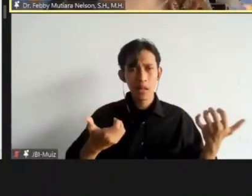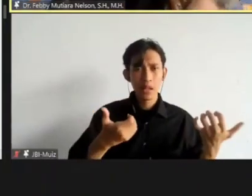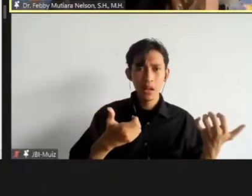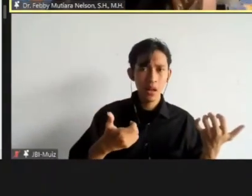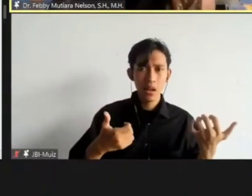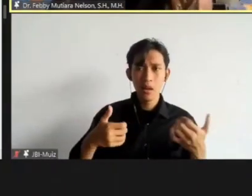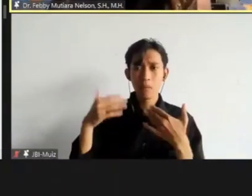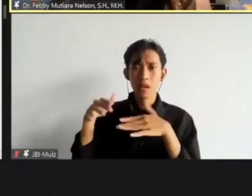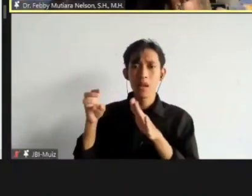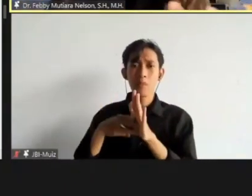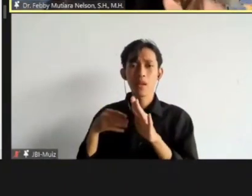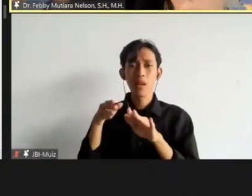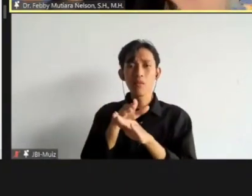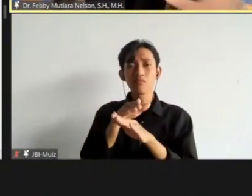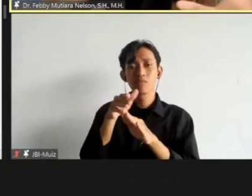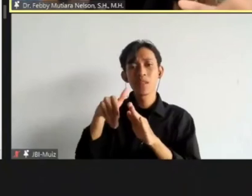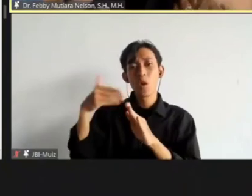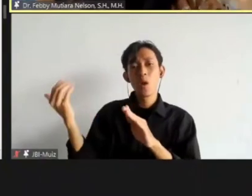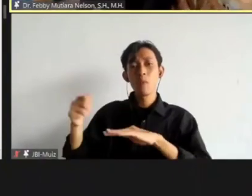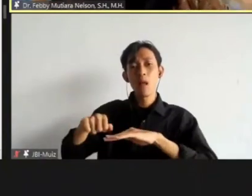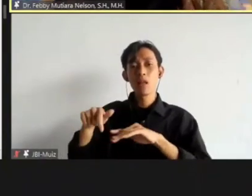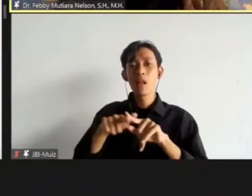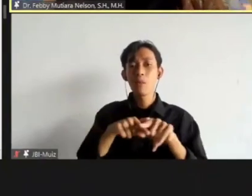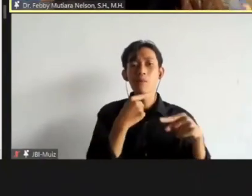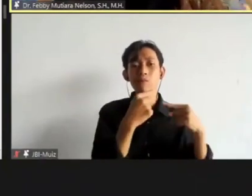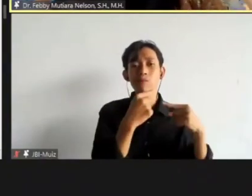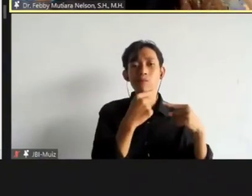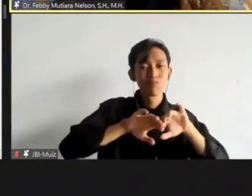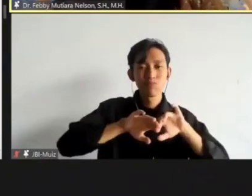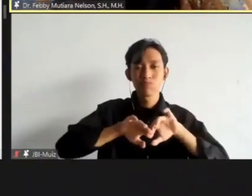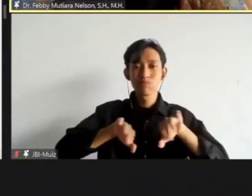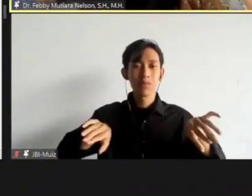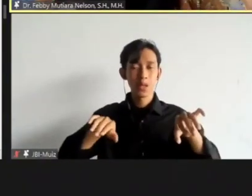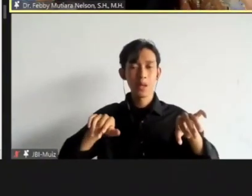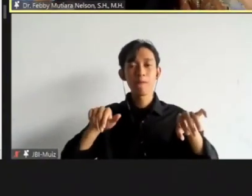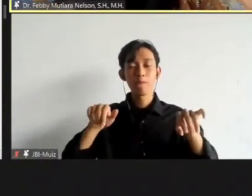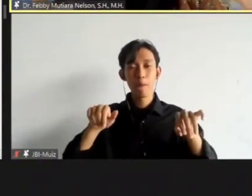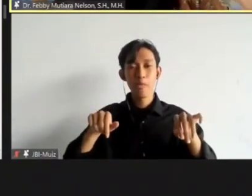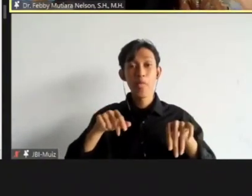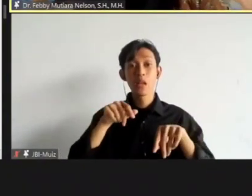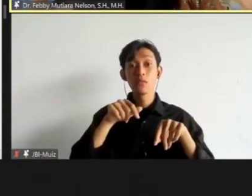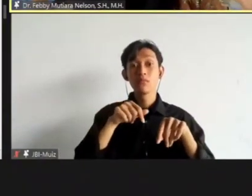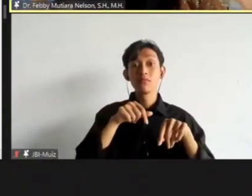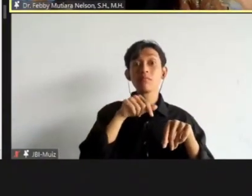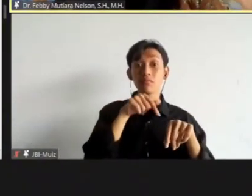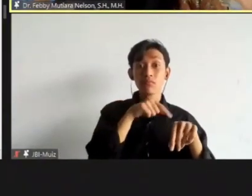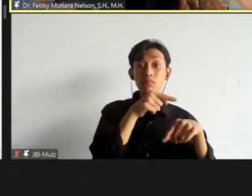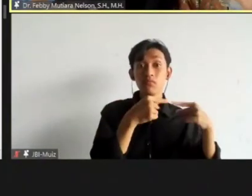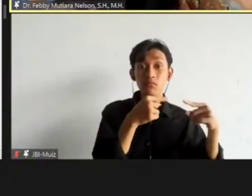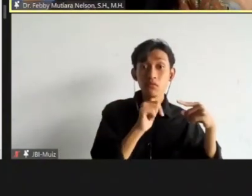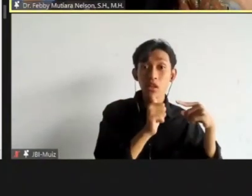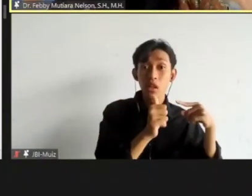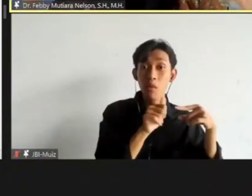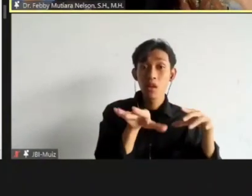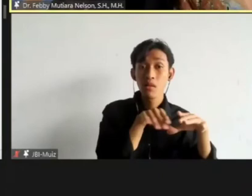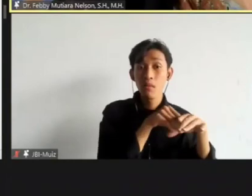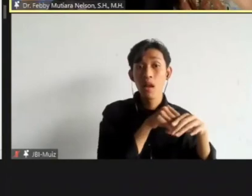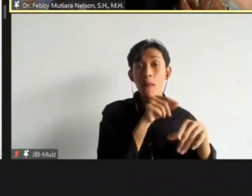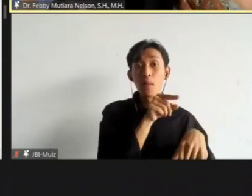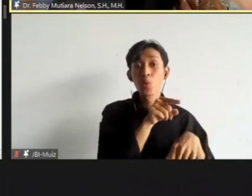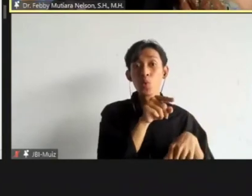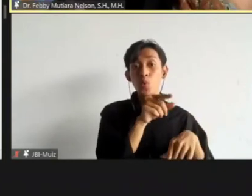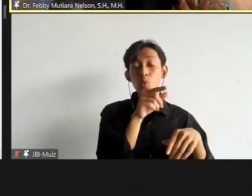plea bargain. Nah siapa pihak yang terlibat di dalam plea bargain? Di dalam plea bargain pihak yang terlibat itu adalah penuntut umum.